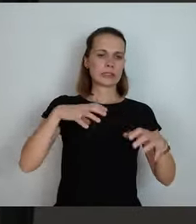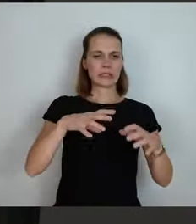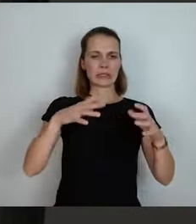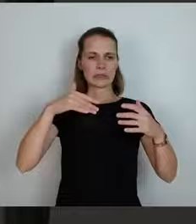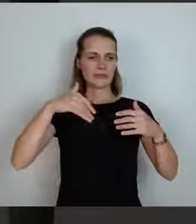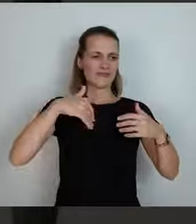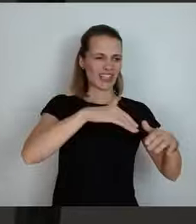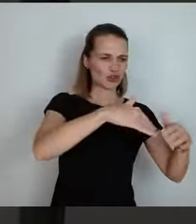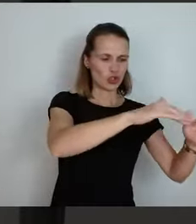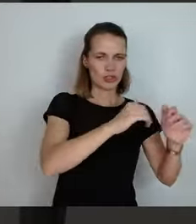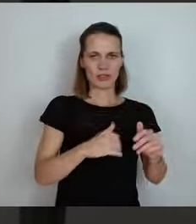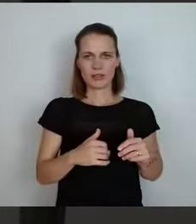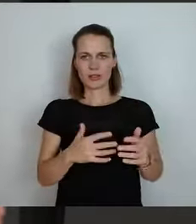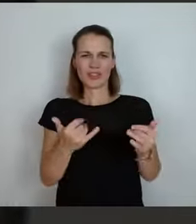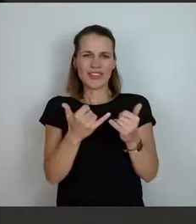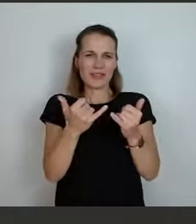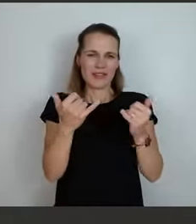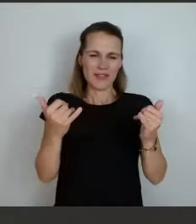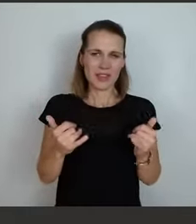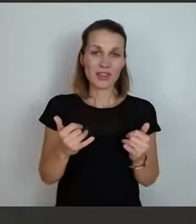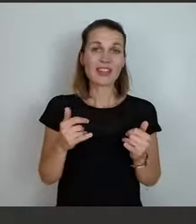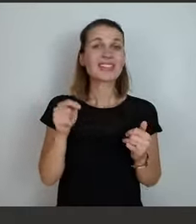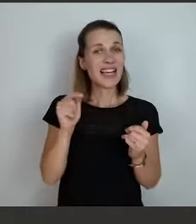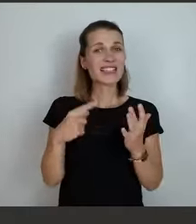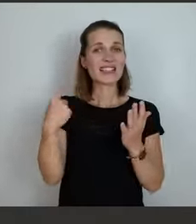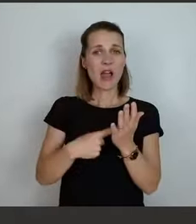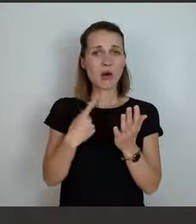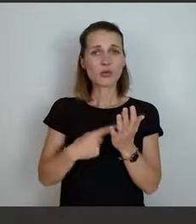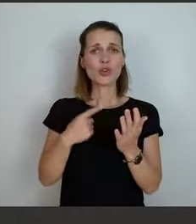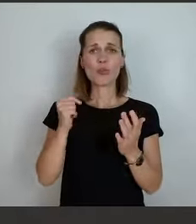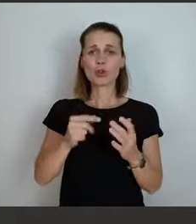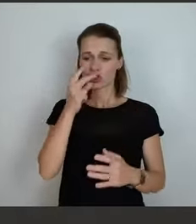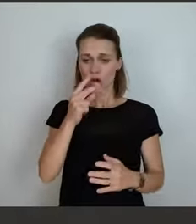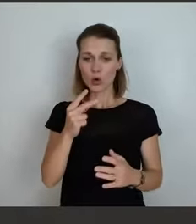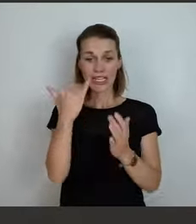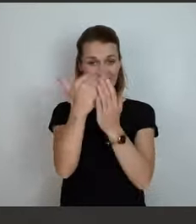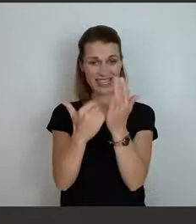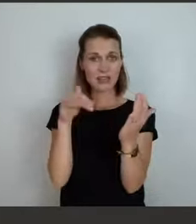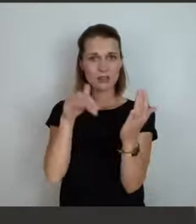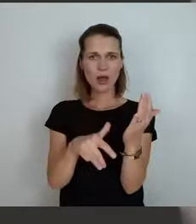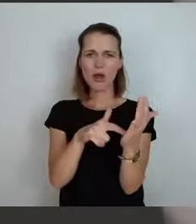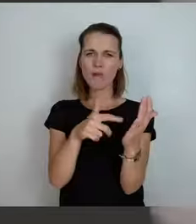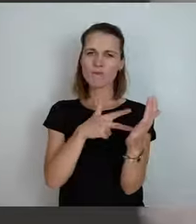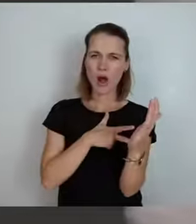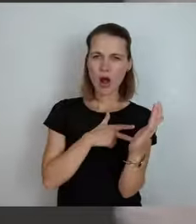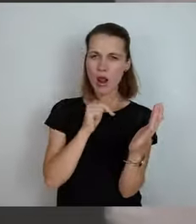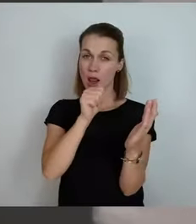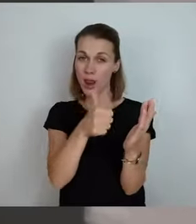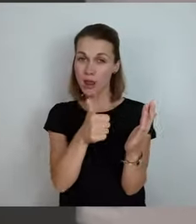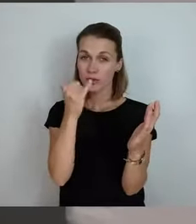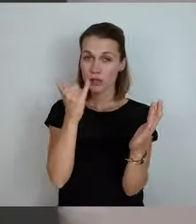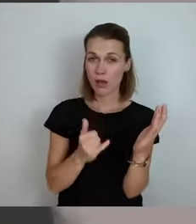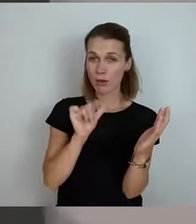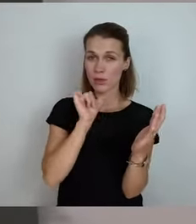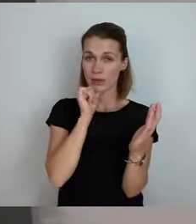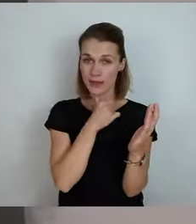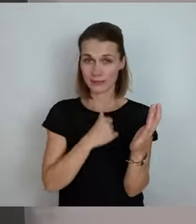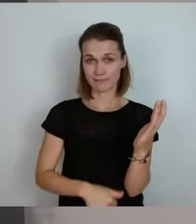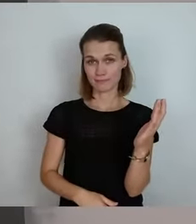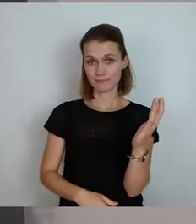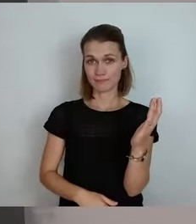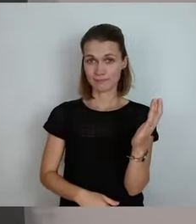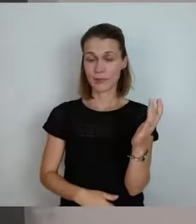oder oder. Das sind die Herausforderungen, wir vor, wir stehen. Und jetzt ist es so, ich brauche zunächst mal